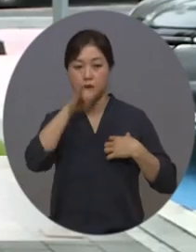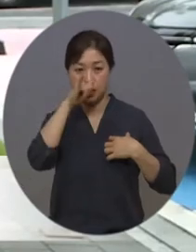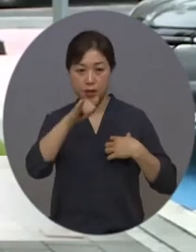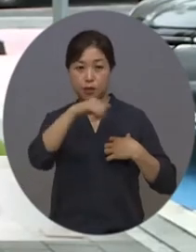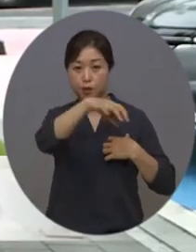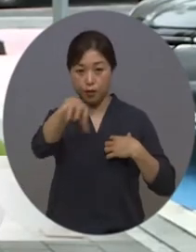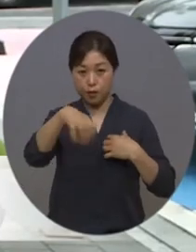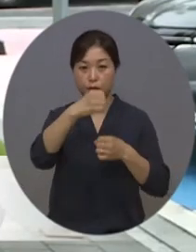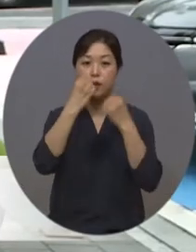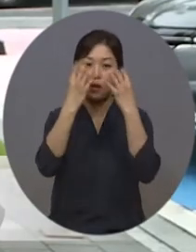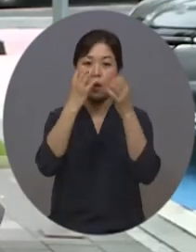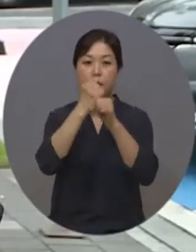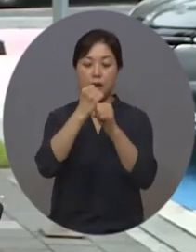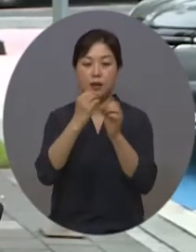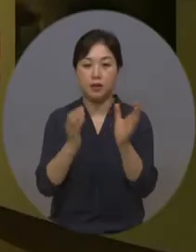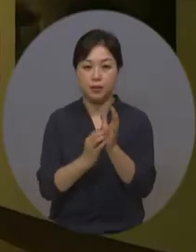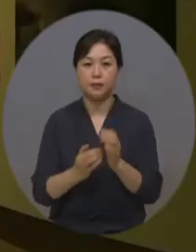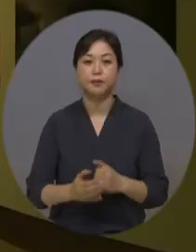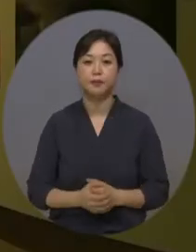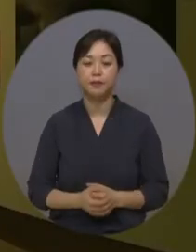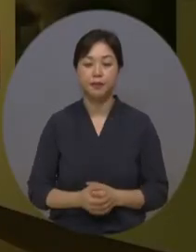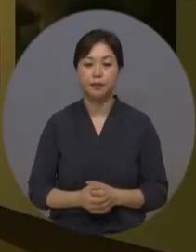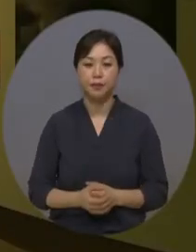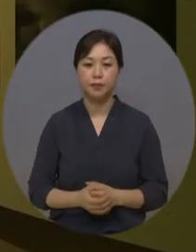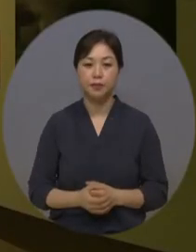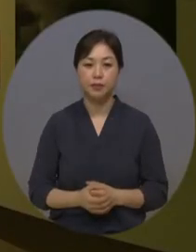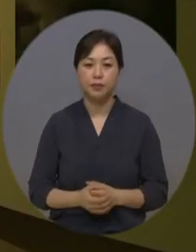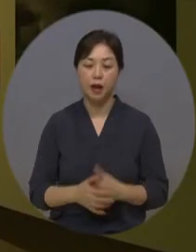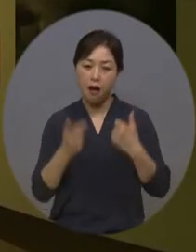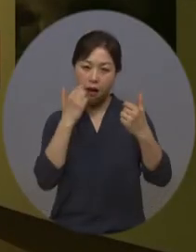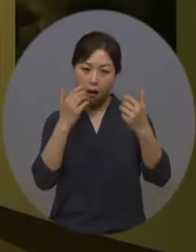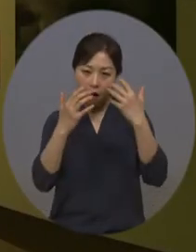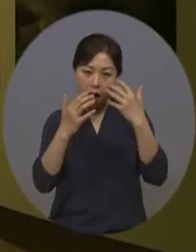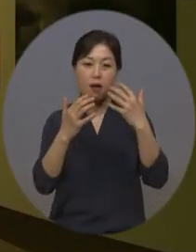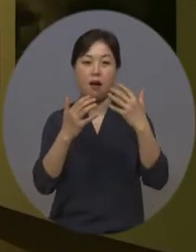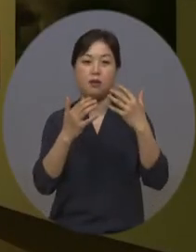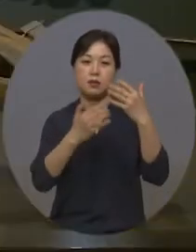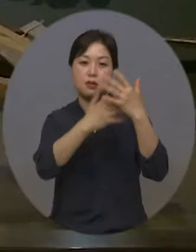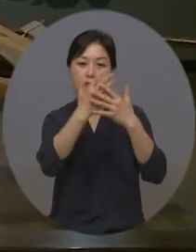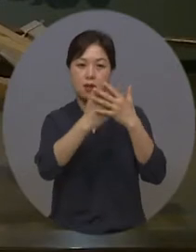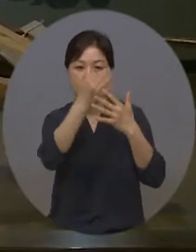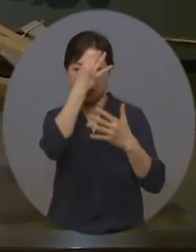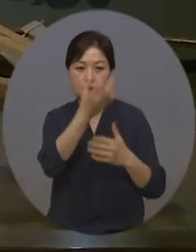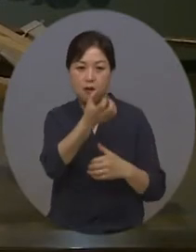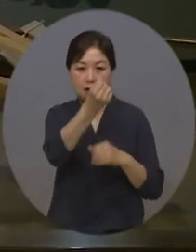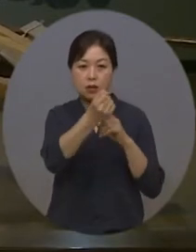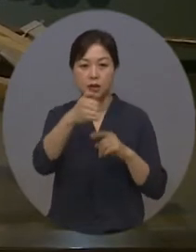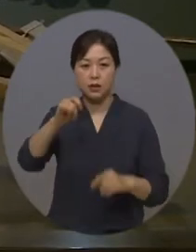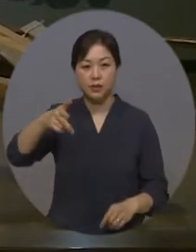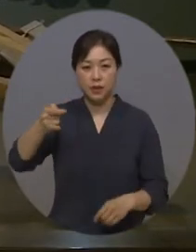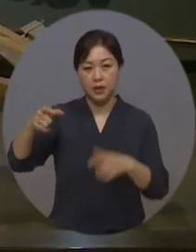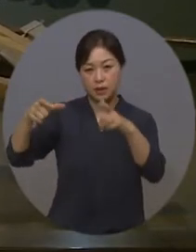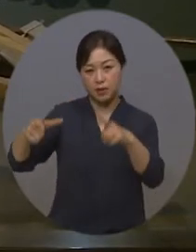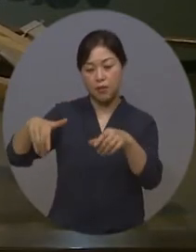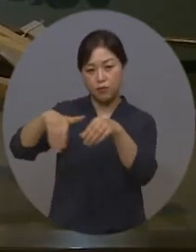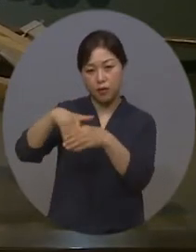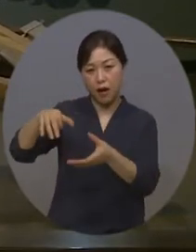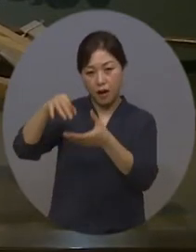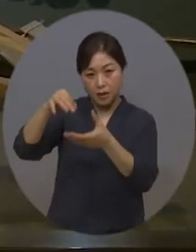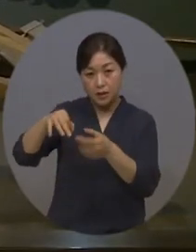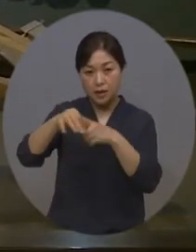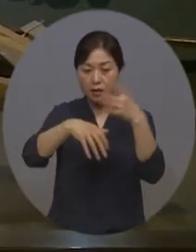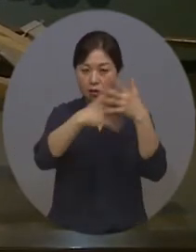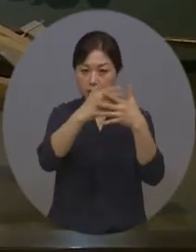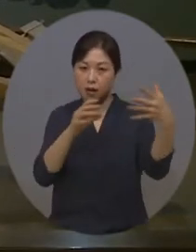재창출되었다는 말씀을 드리고 싶습니다. 실감콘텐츠라는 기술 접목으로 김제 지역의 문화적 가치에 디지털